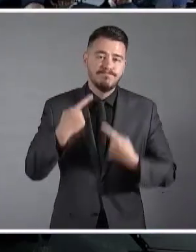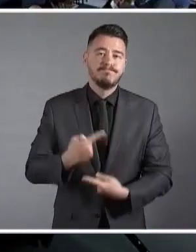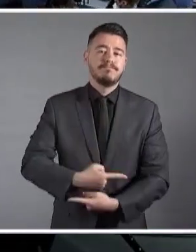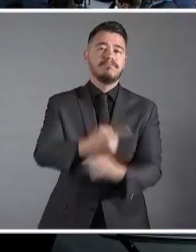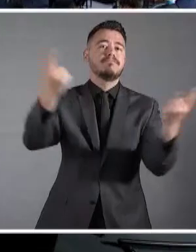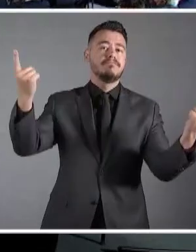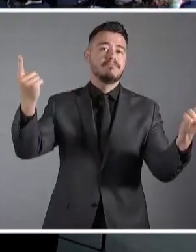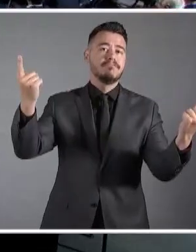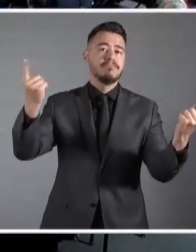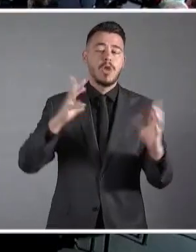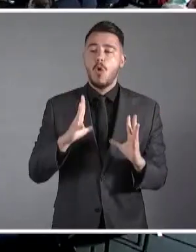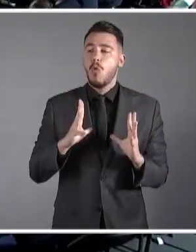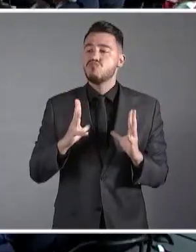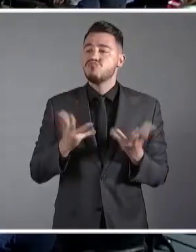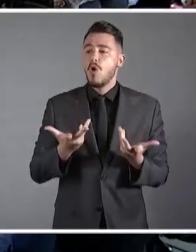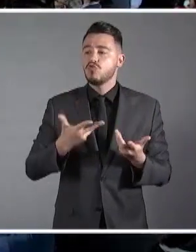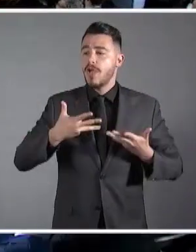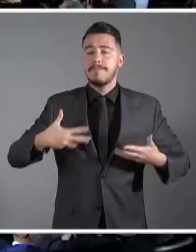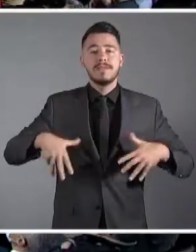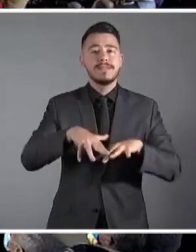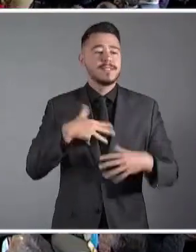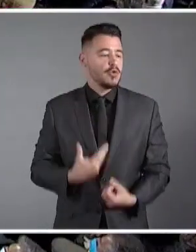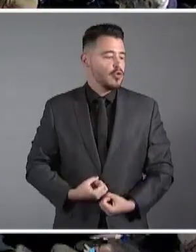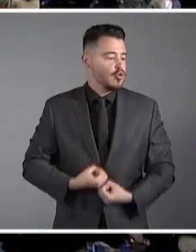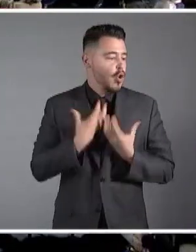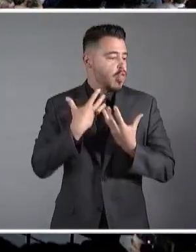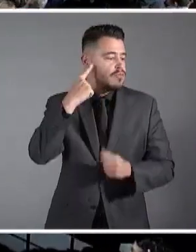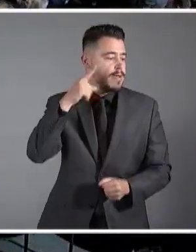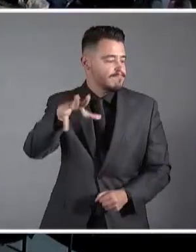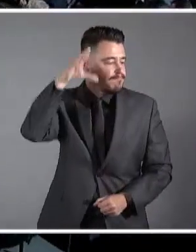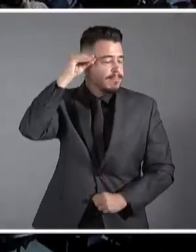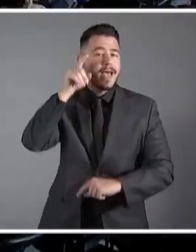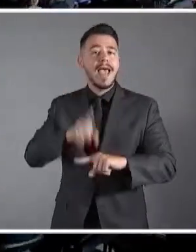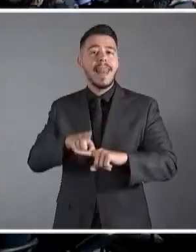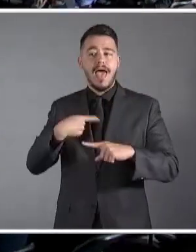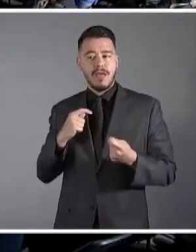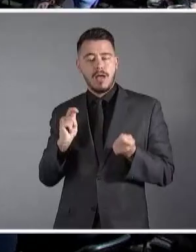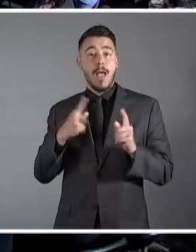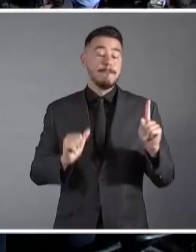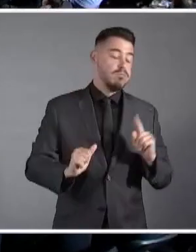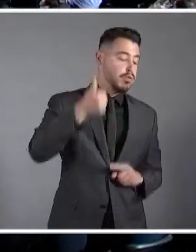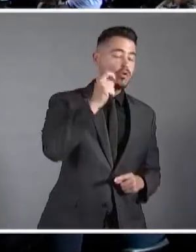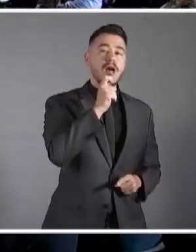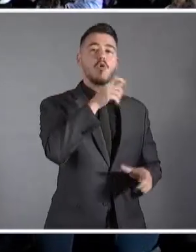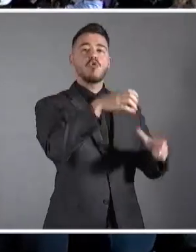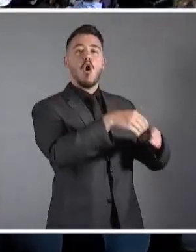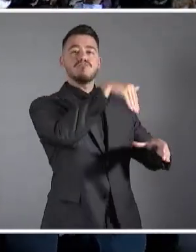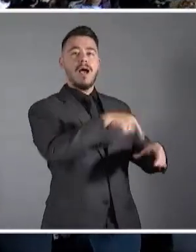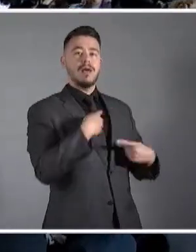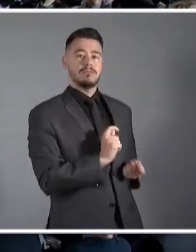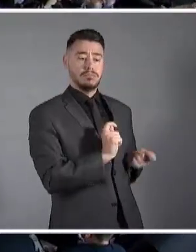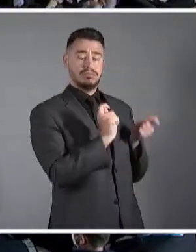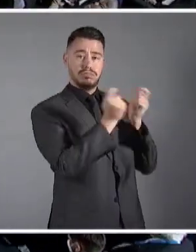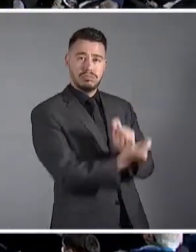το πώς αντιλαμβανόμαστε και αλλάζουμε την Ελλάδα. Πρώτα άλλαξε το κόμμα και παράλληλα αλλάζει και η πατρίδα